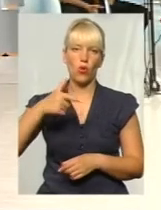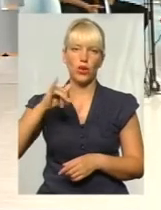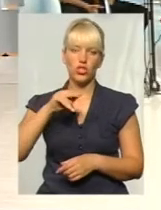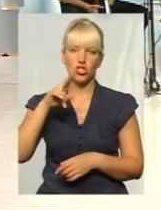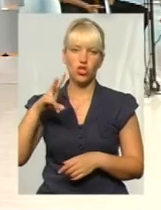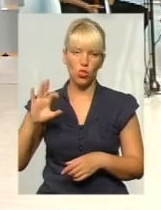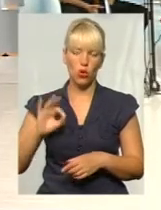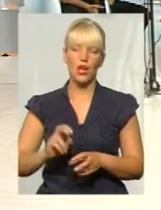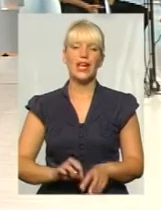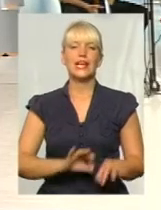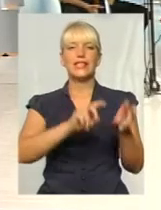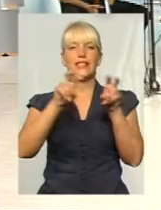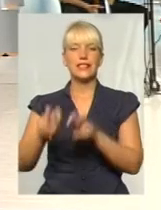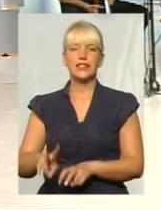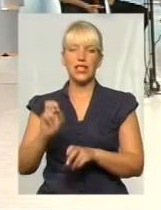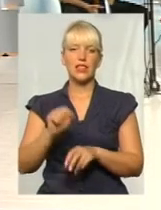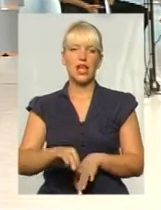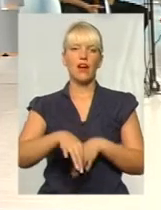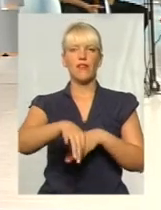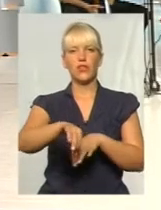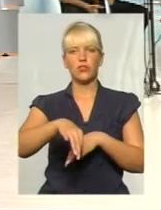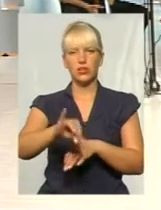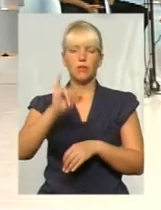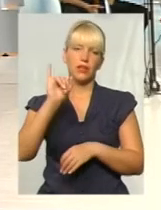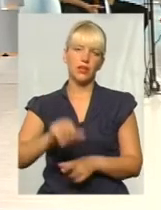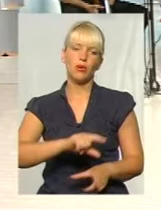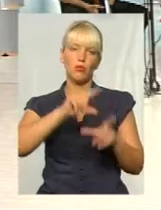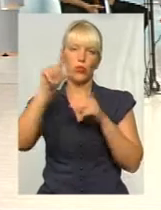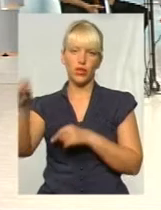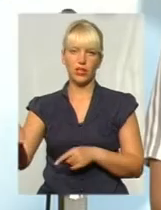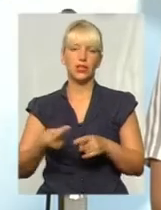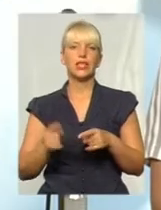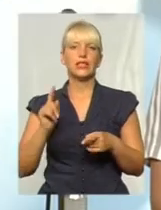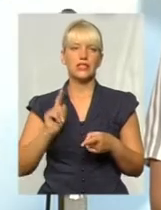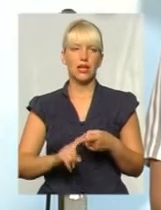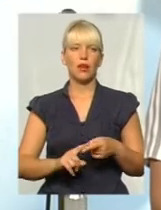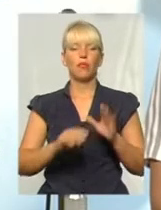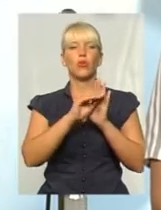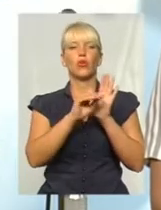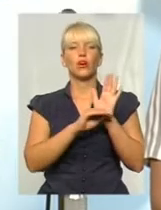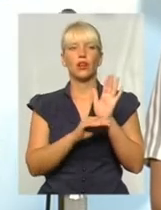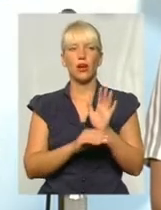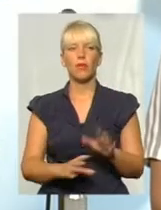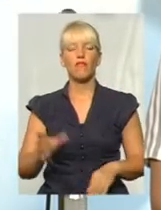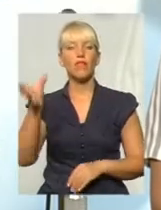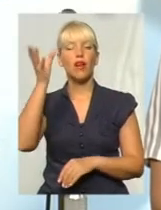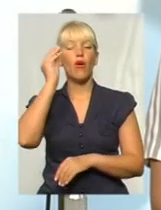на свій двоколісний друг і поїхати. Для цього, значить, ця програма. В програмі врахований,